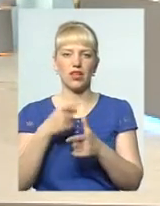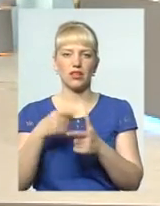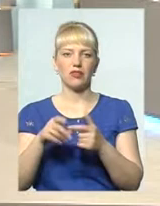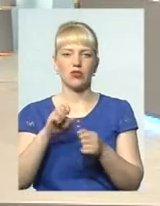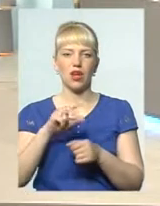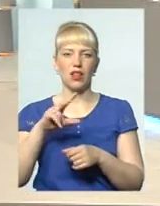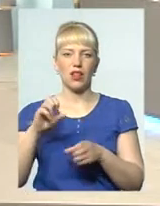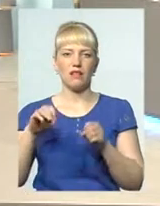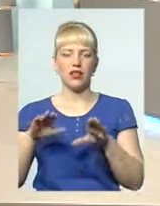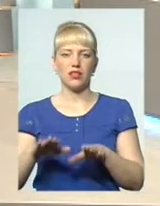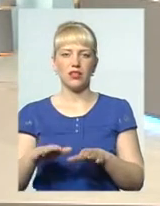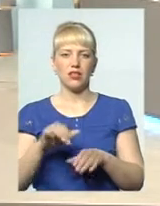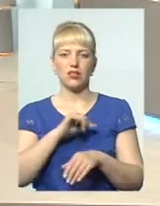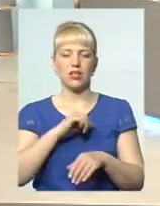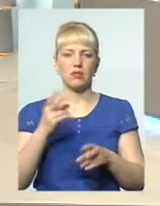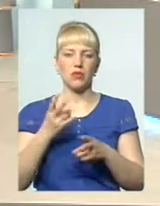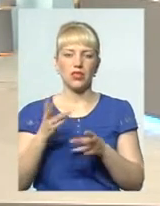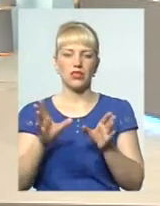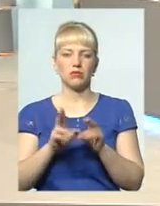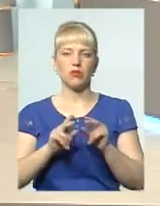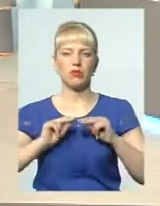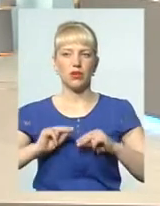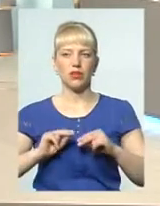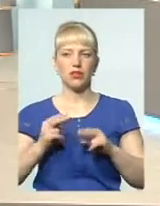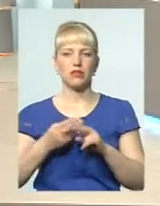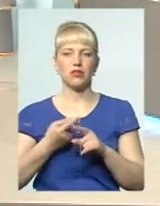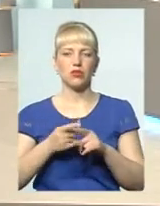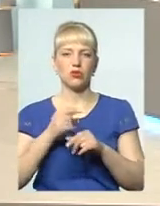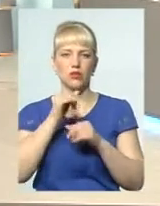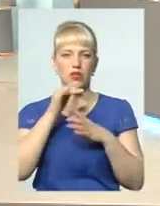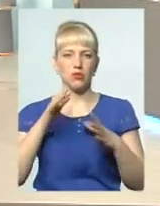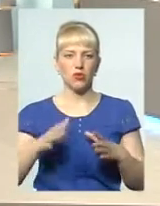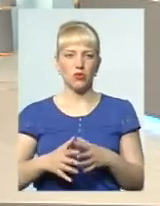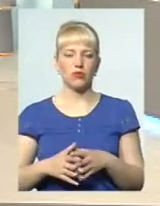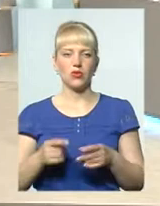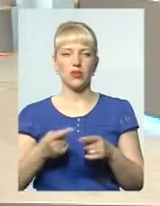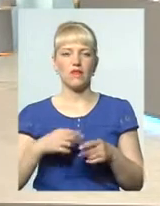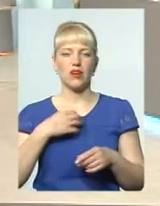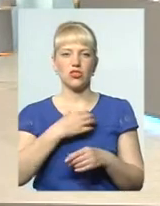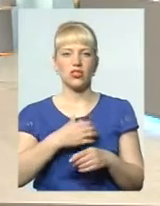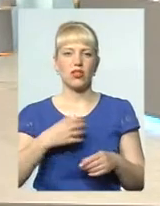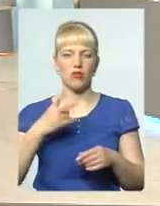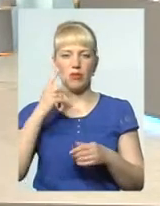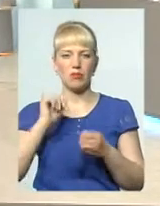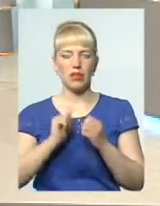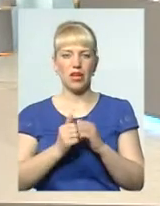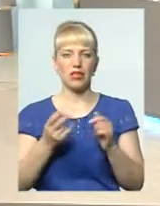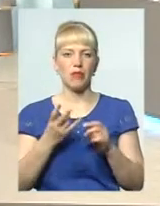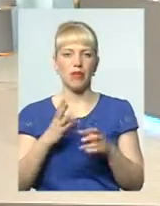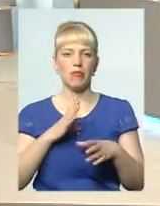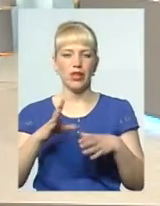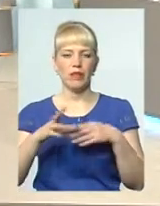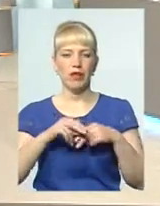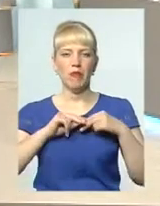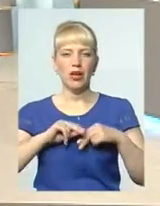вирішувати все одно ми мусимо в співпраці. Без цього ми не обійдемось. Це дуже важливо пам'ятати. Мусить бути завжди співпраця